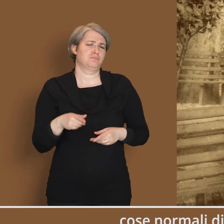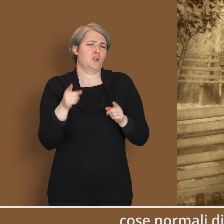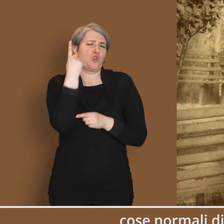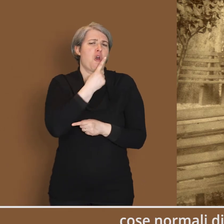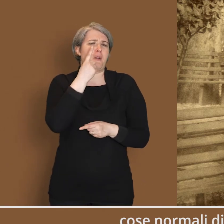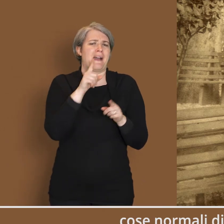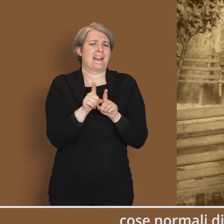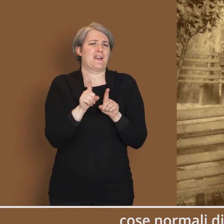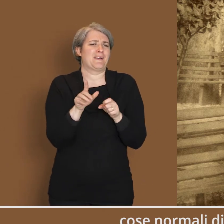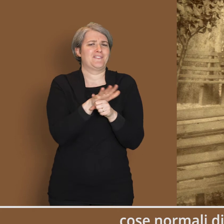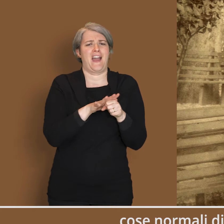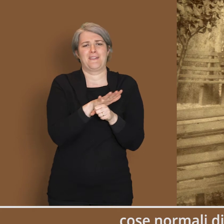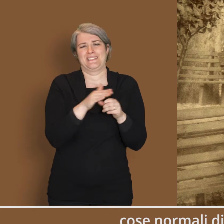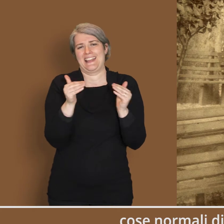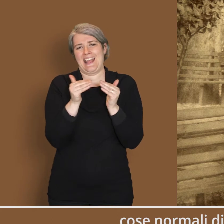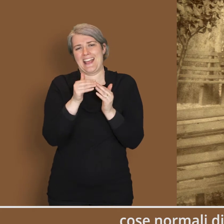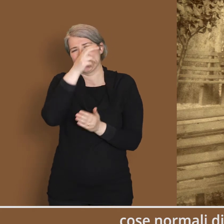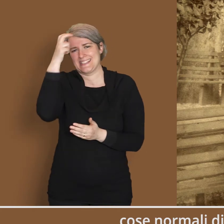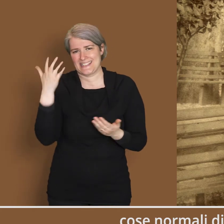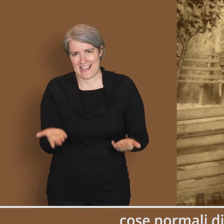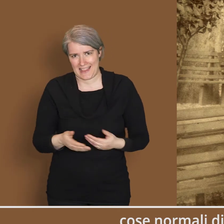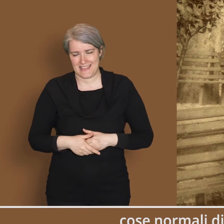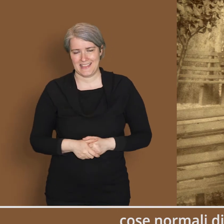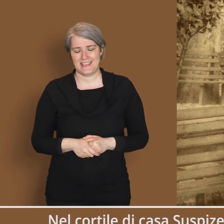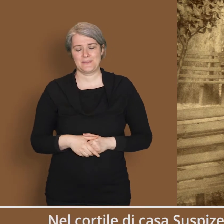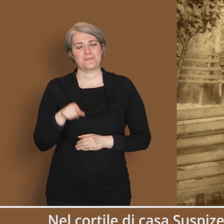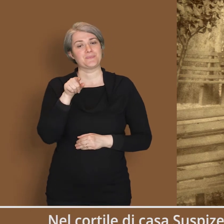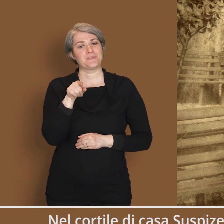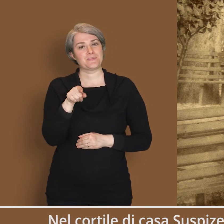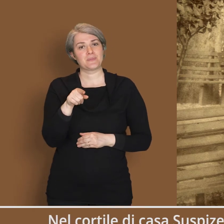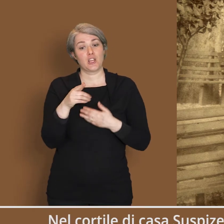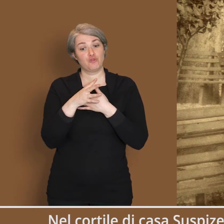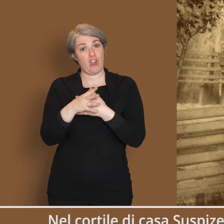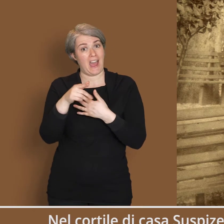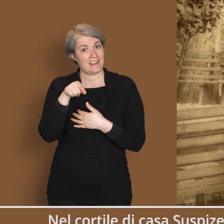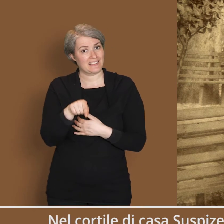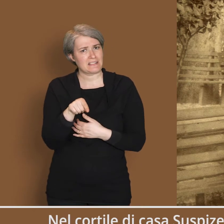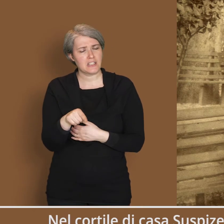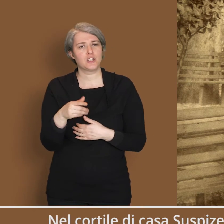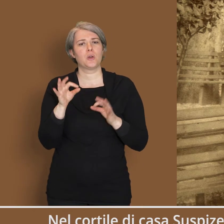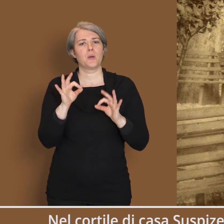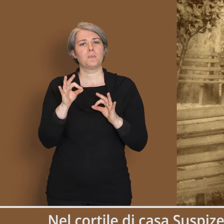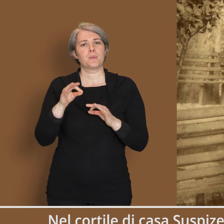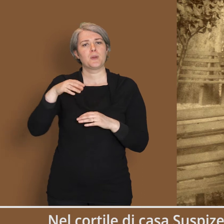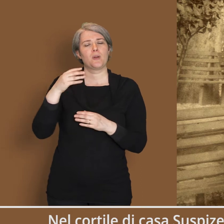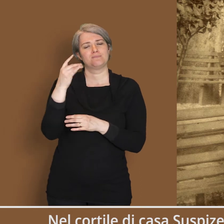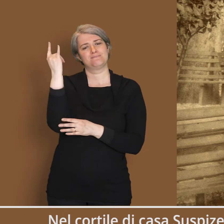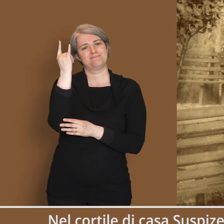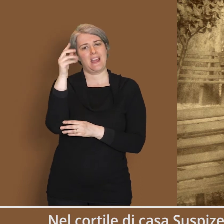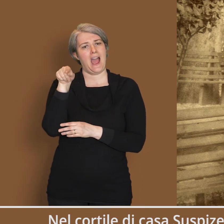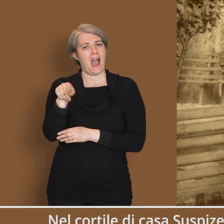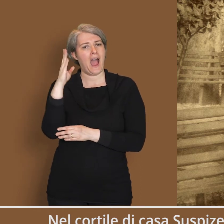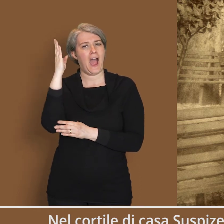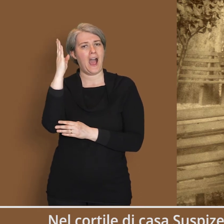Cose normali di una normale famiglia in villeggiatura. Nel cortile di casa Suspiz, subito dopo il portone in